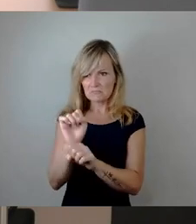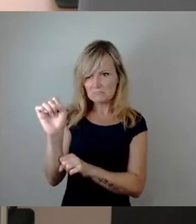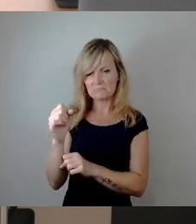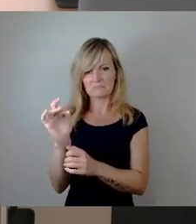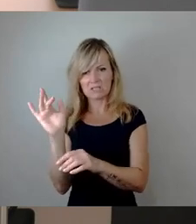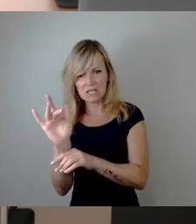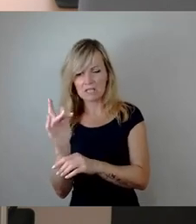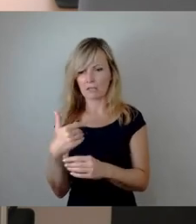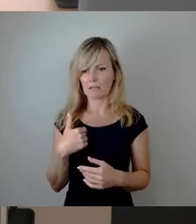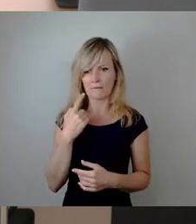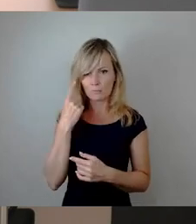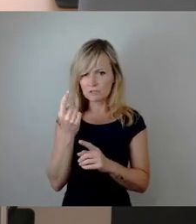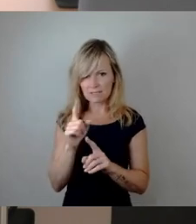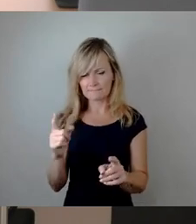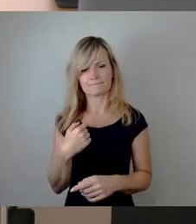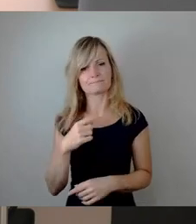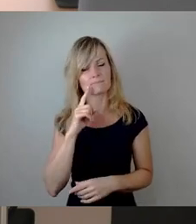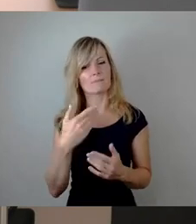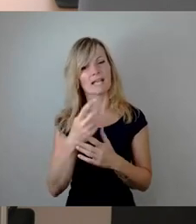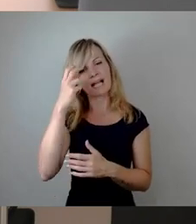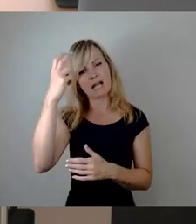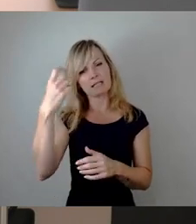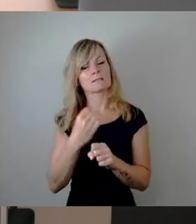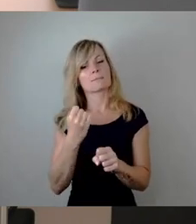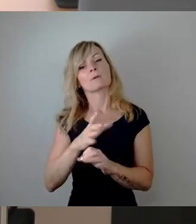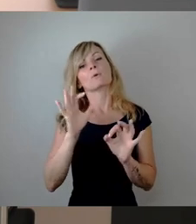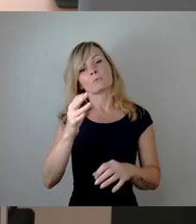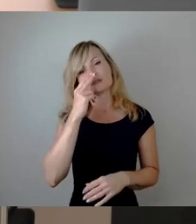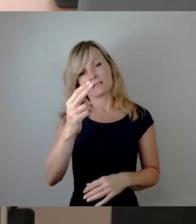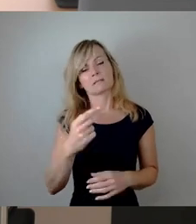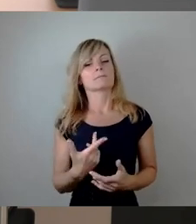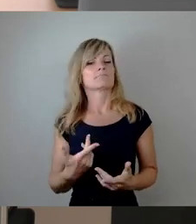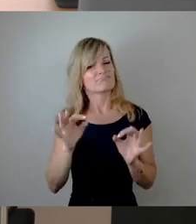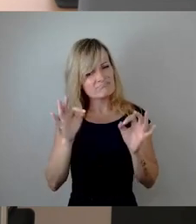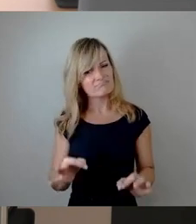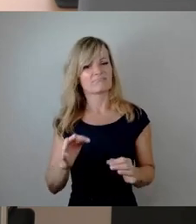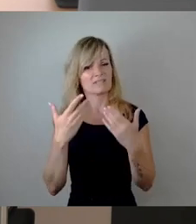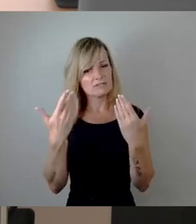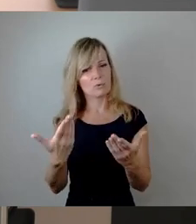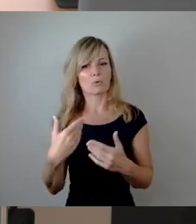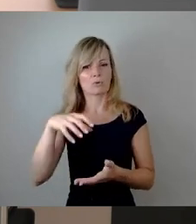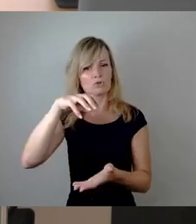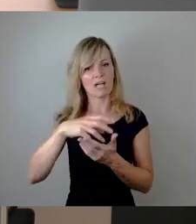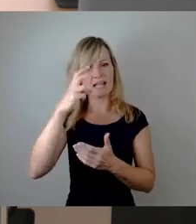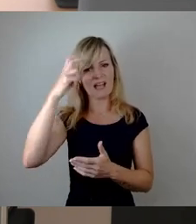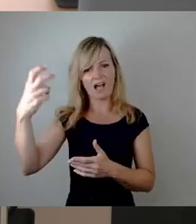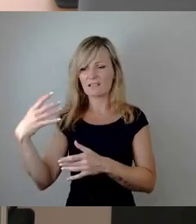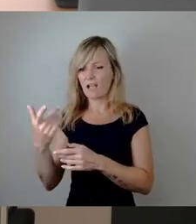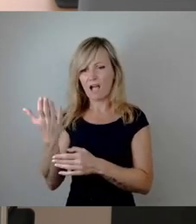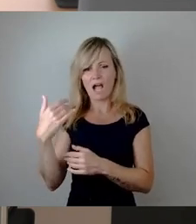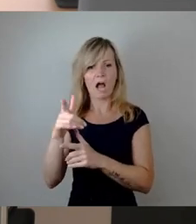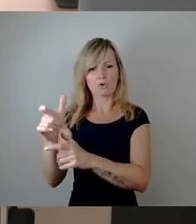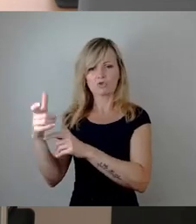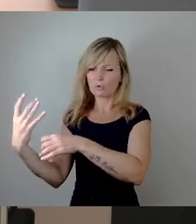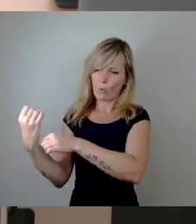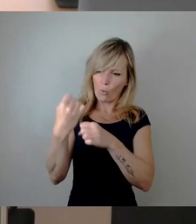Ich glaube, dass das auch die Ratsarbeit gut abbildet. Und es ist bewährte Praxis, dass Dinge in den Stadtrat gehoben werden. Und es ist bewährte Praxis,